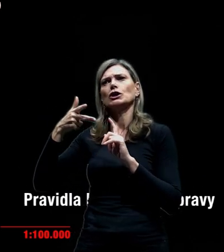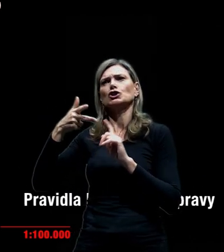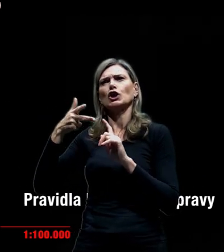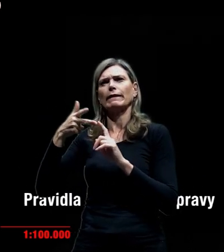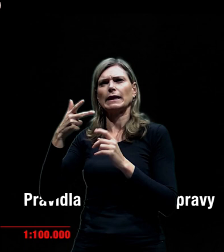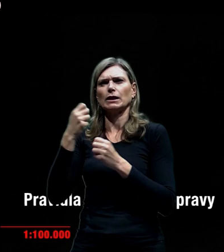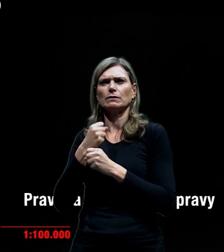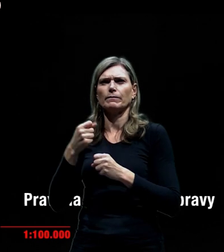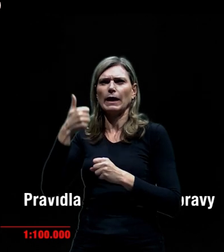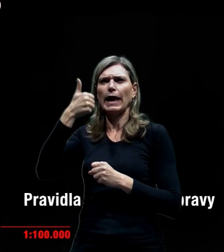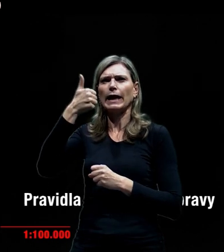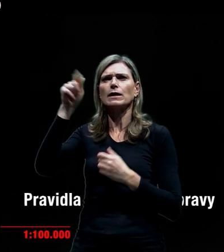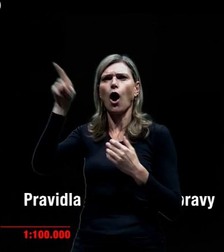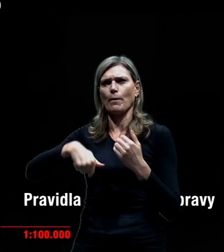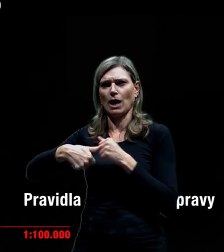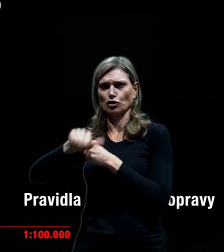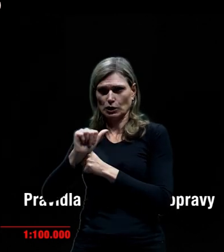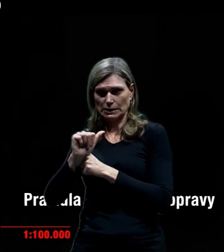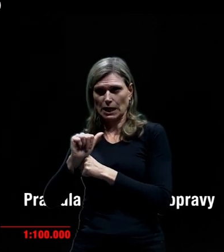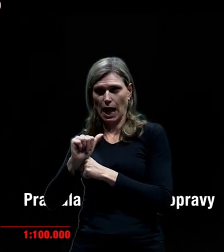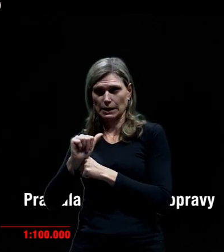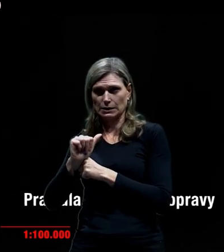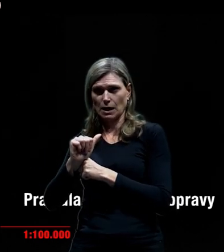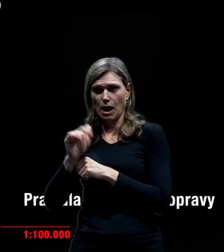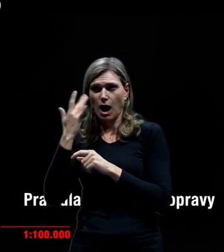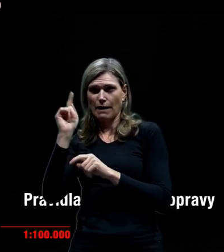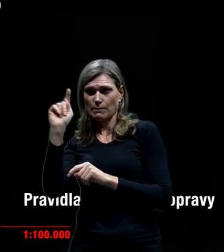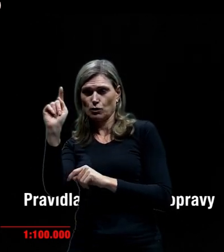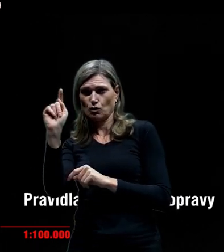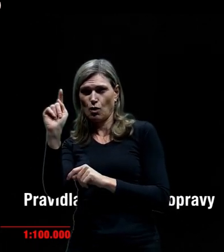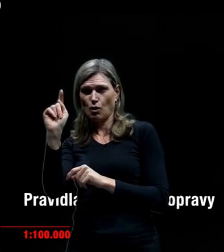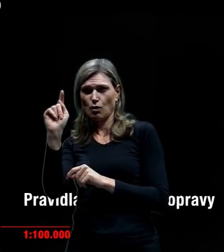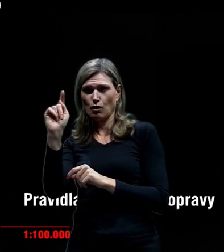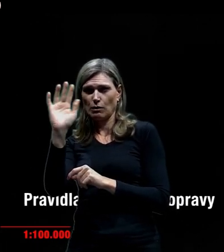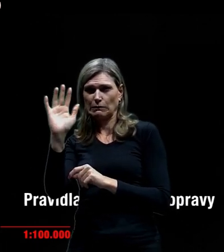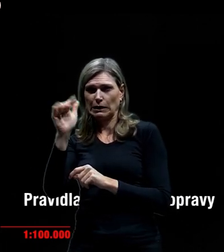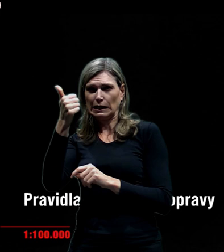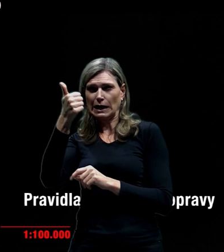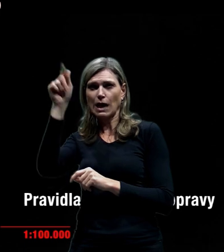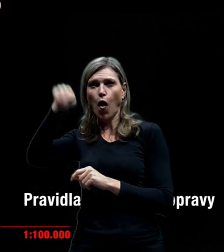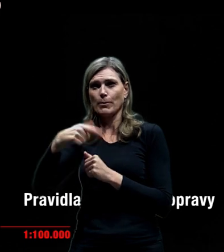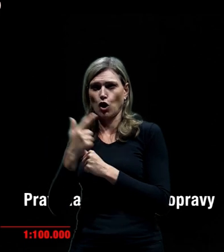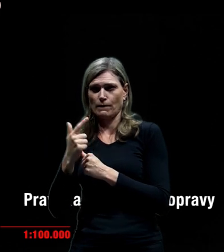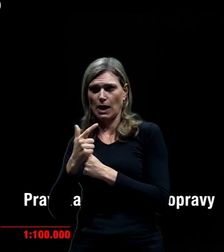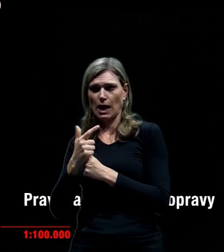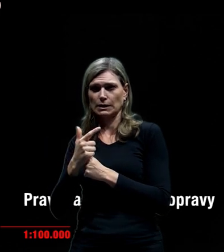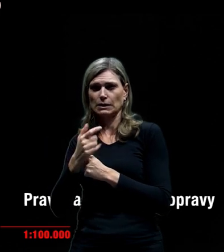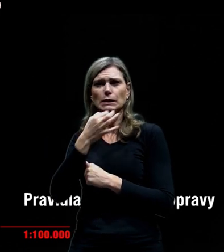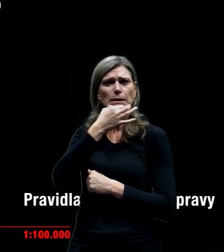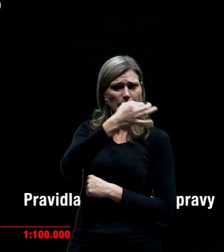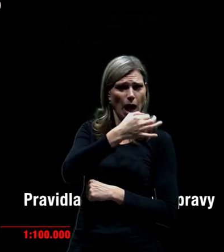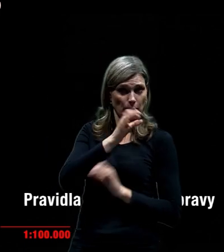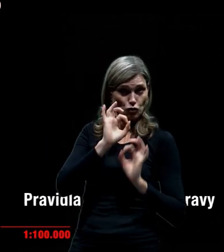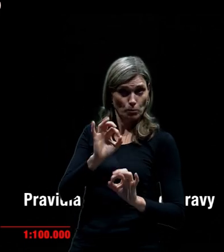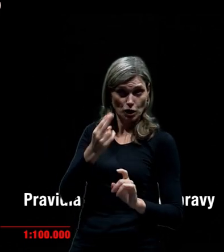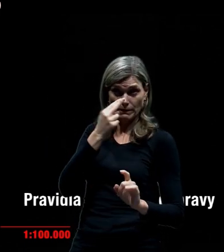tohle je 1,16 a tohle, jestli se nepletu, 1,12 kolegové Marku, říkám to